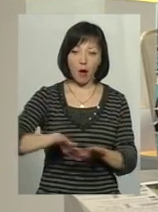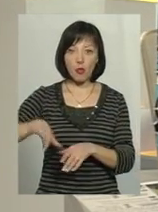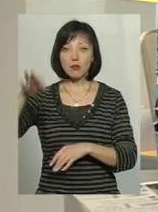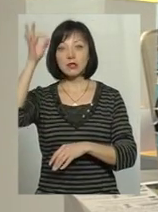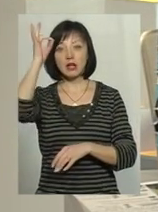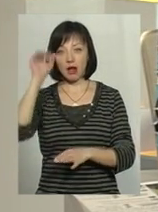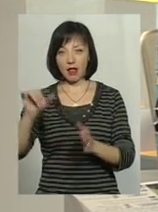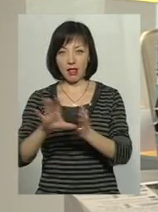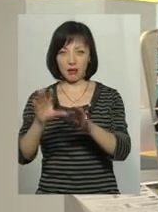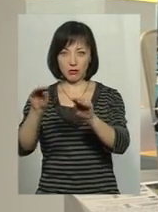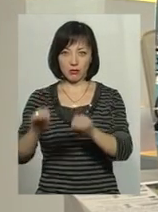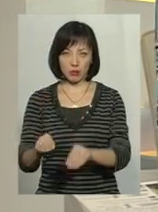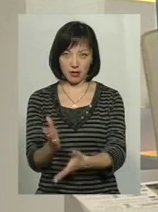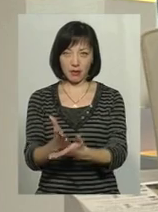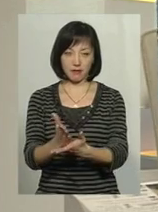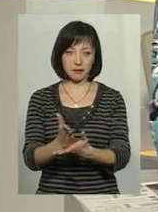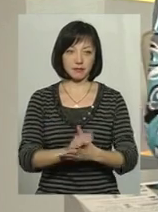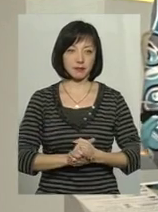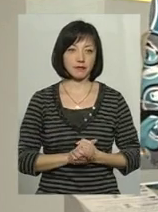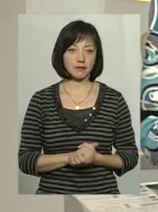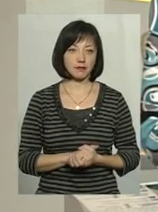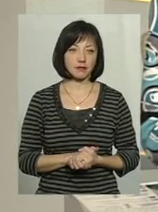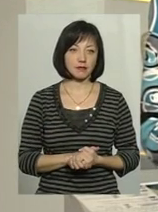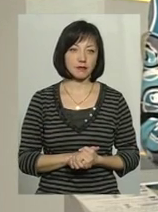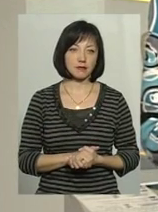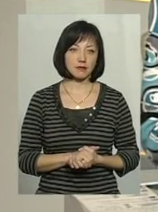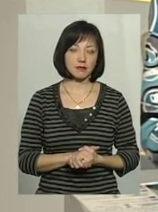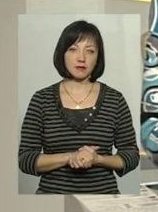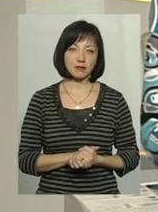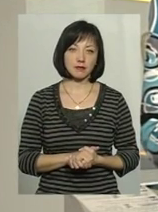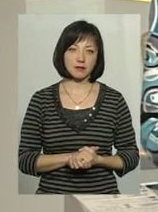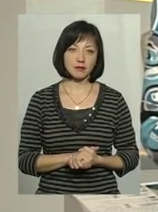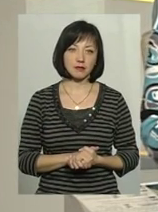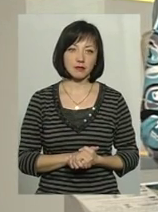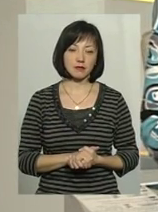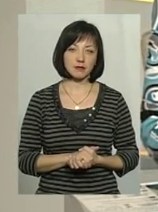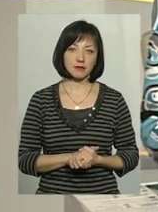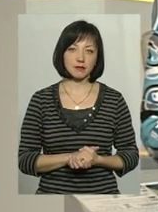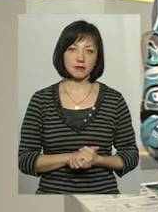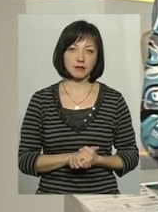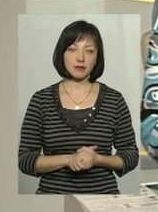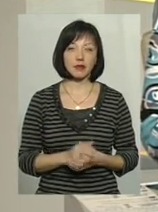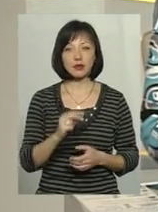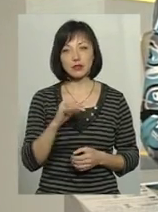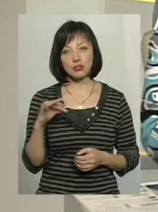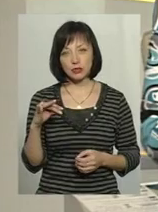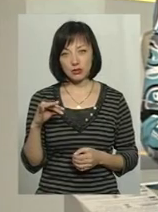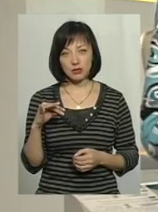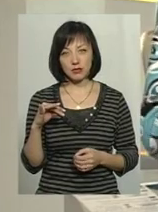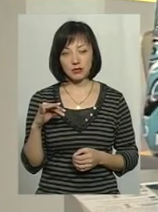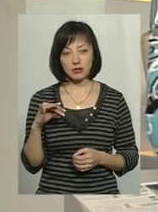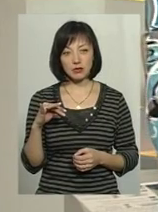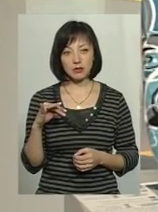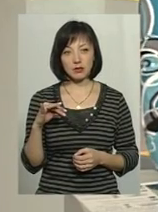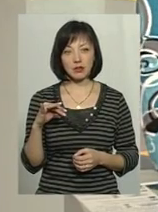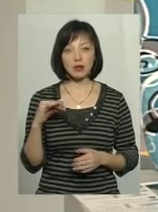згадали і вже тепер вказали її в електронній декларації, чи те,